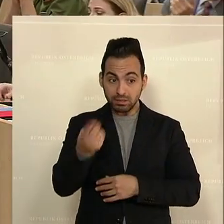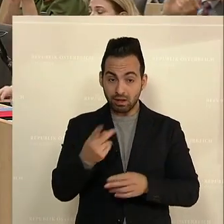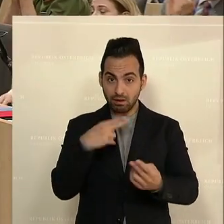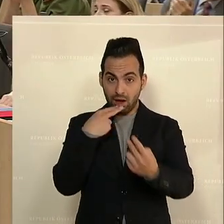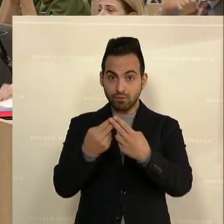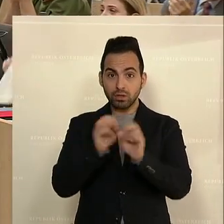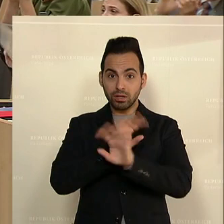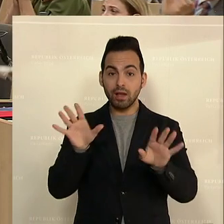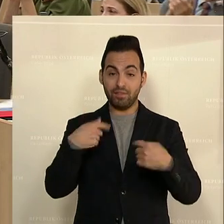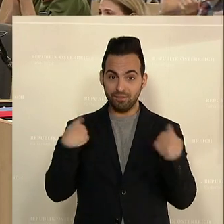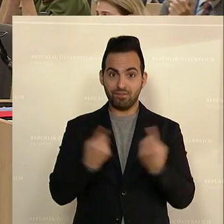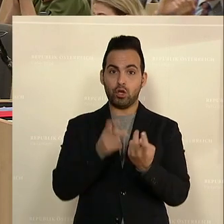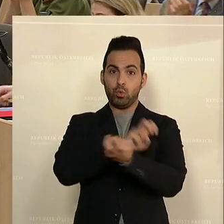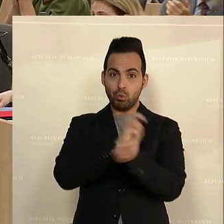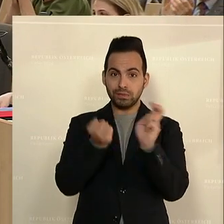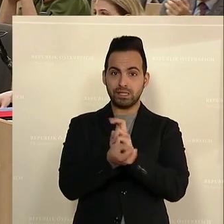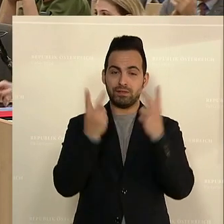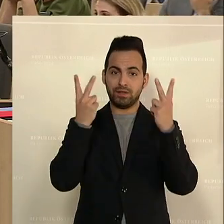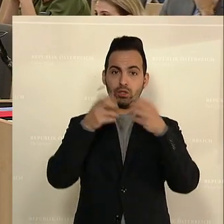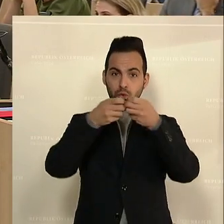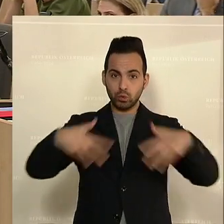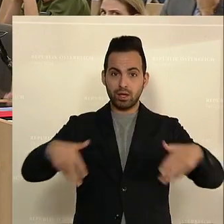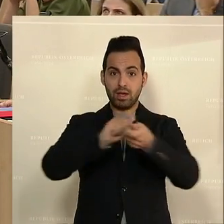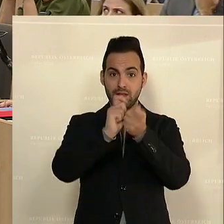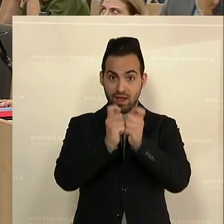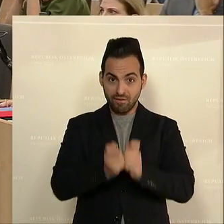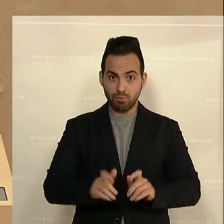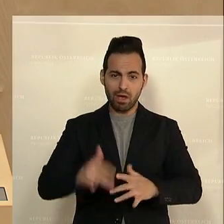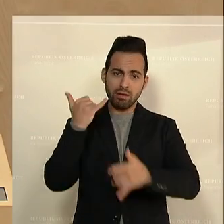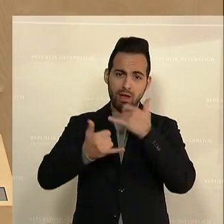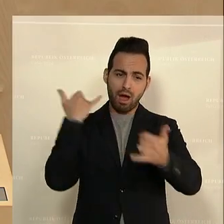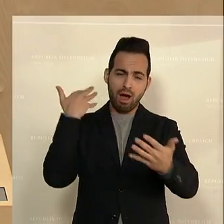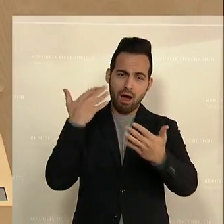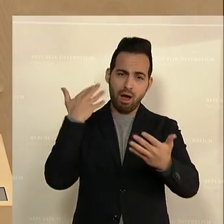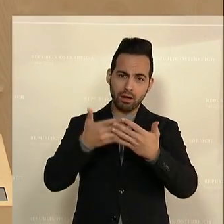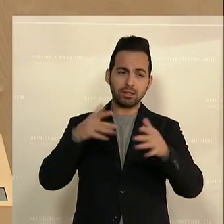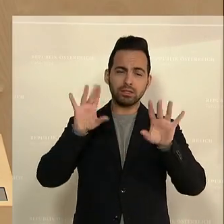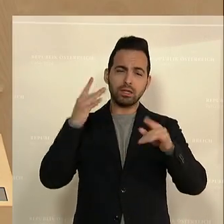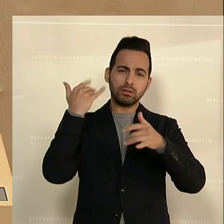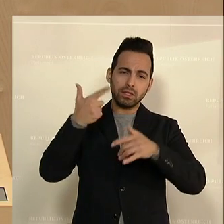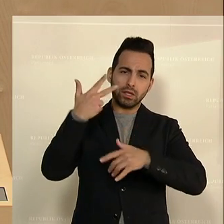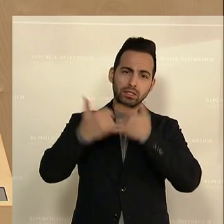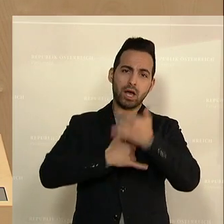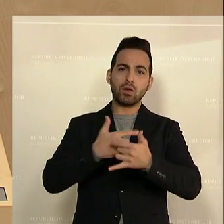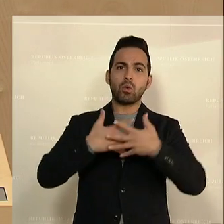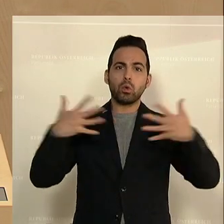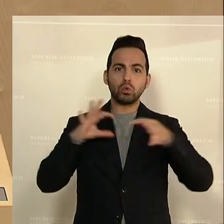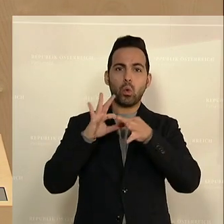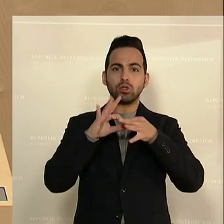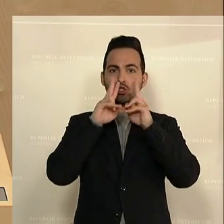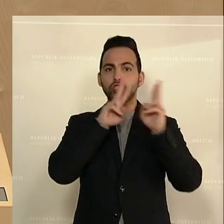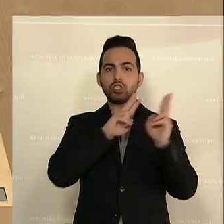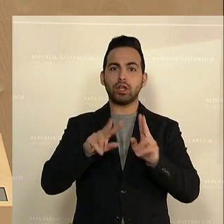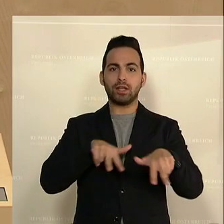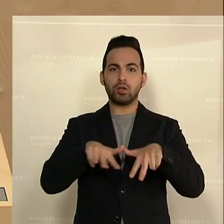als das Umsetzen wichtiger struktureller Reformen, die jahre und jahrzehntelang von großkoalitionären Stillstandsregierungen versprochen